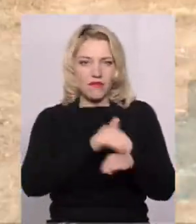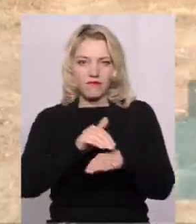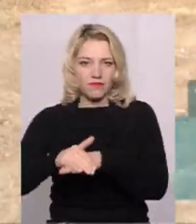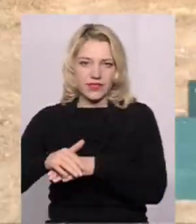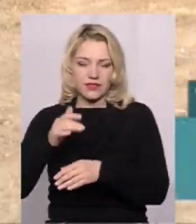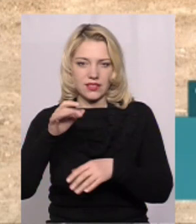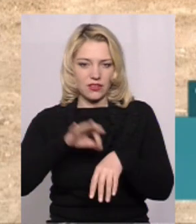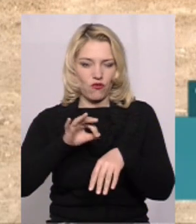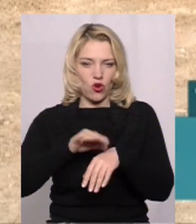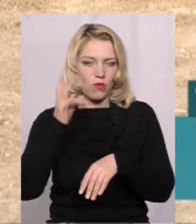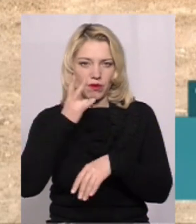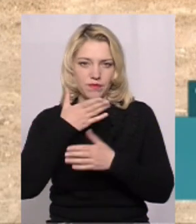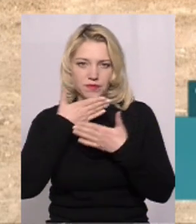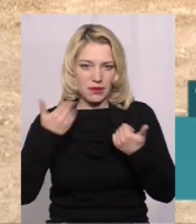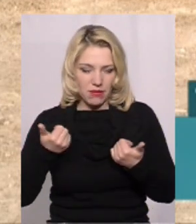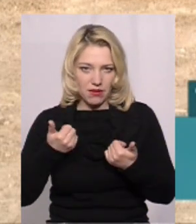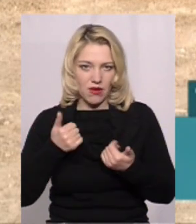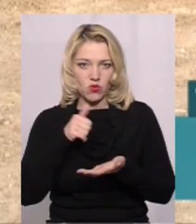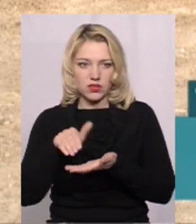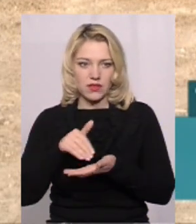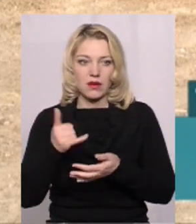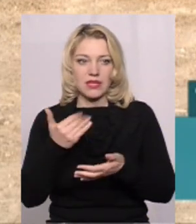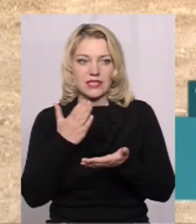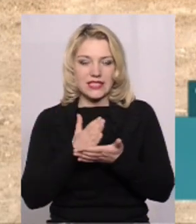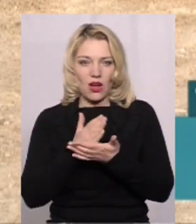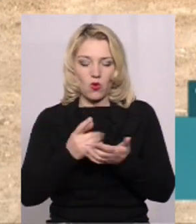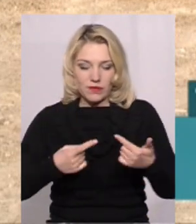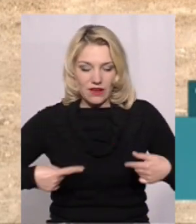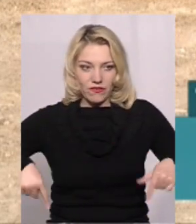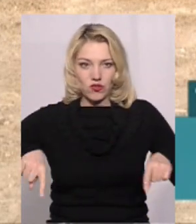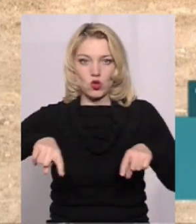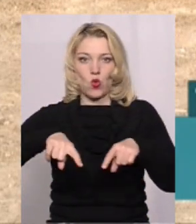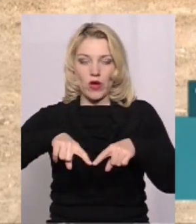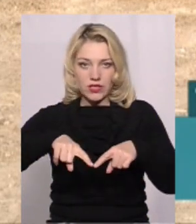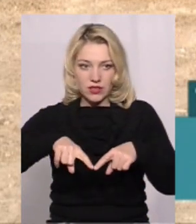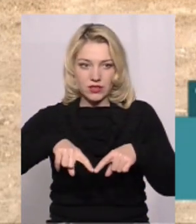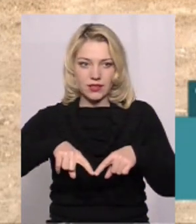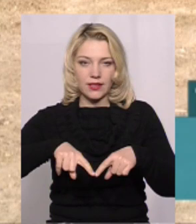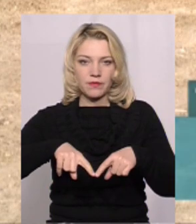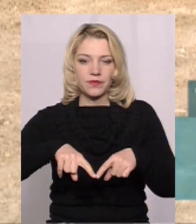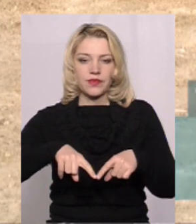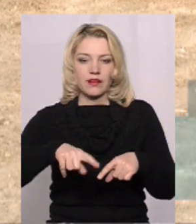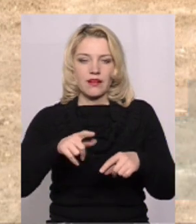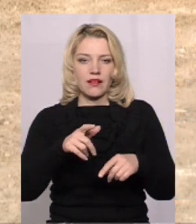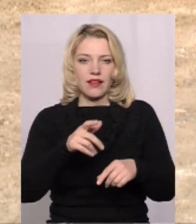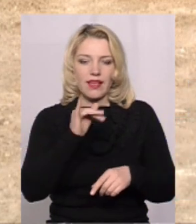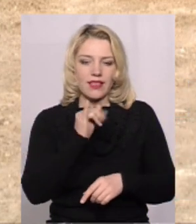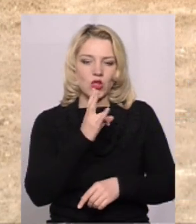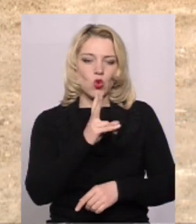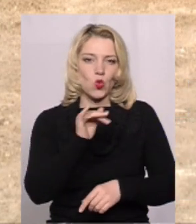Ми знаходимося зараз в зоні інкубаційного періоду,